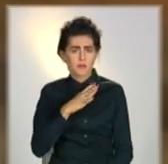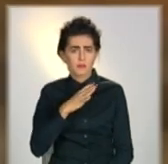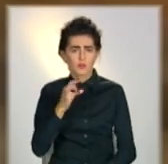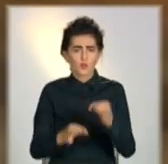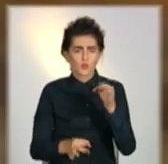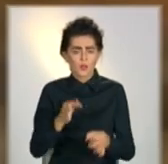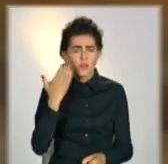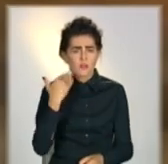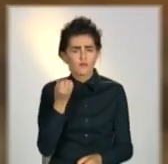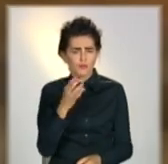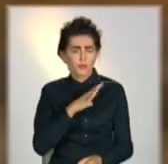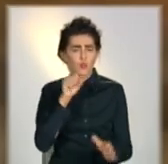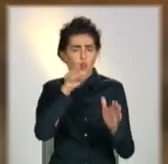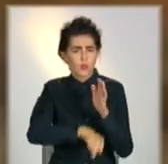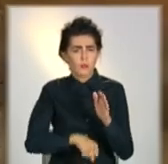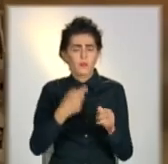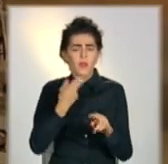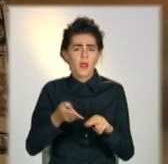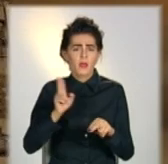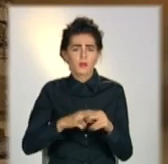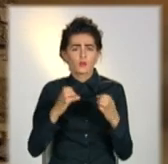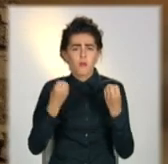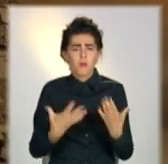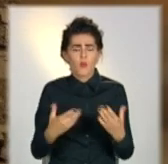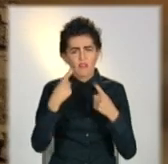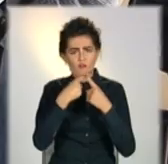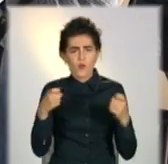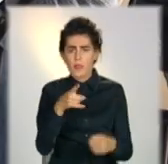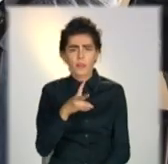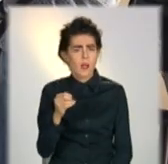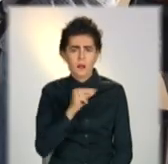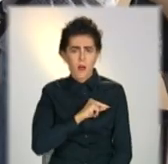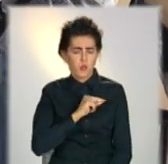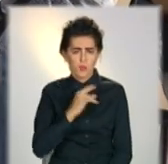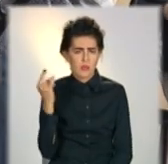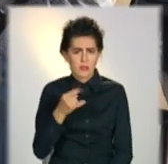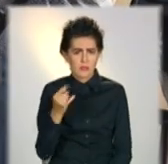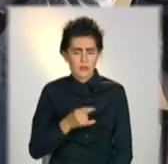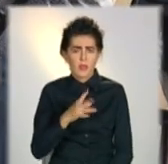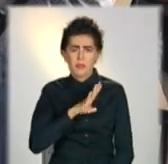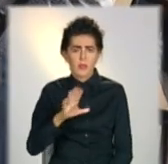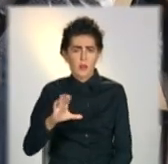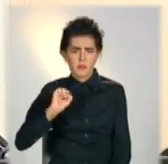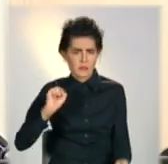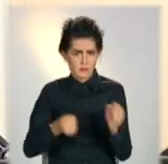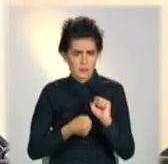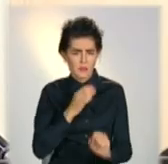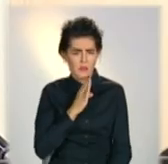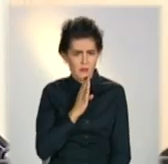вбивство. Спростовують інформацію з соціальних мереж. Чоловік не працював таксистом. І жінку не гвалтував.